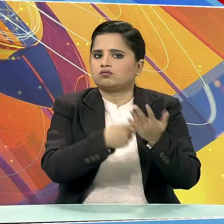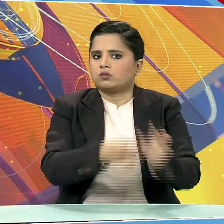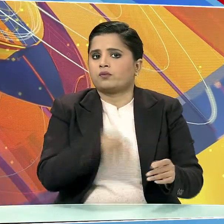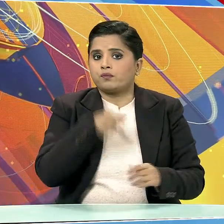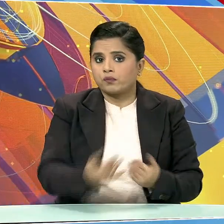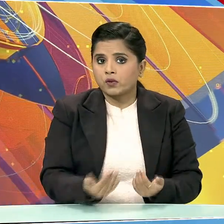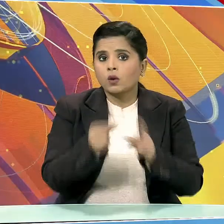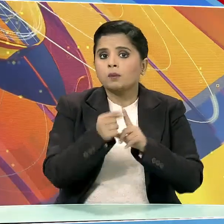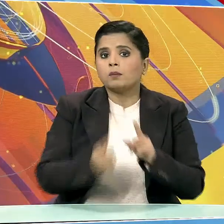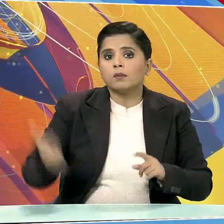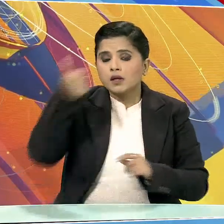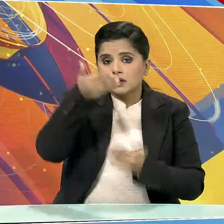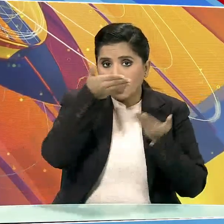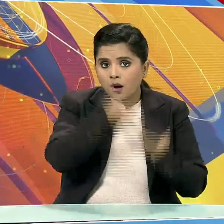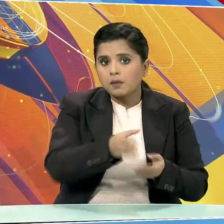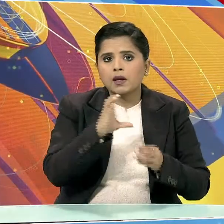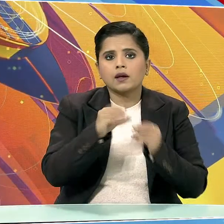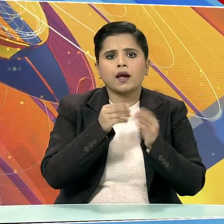में सीम और